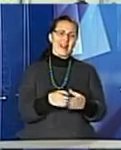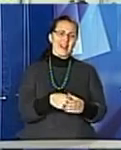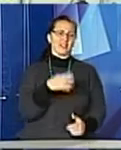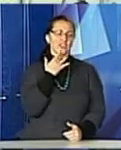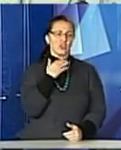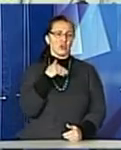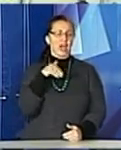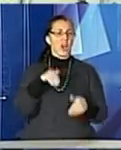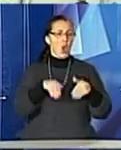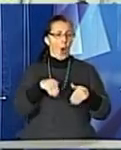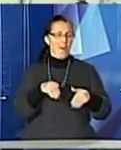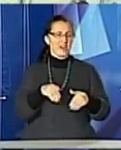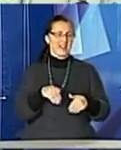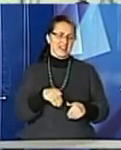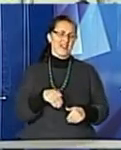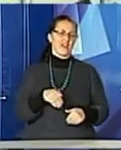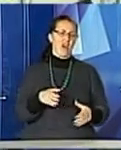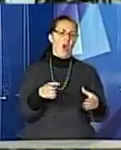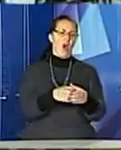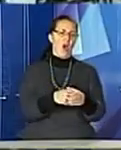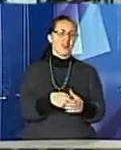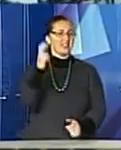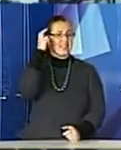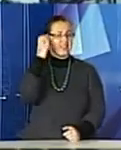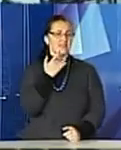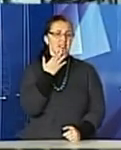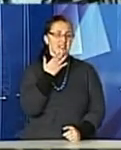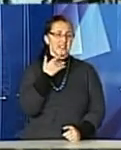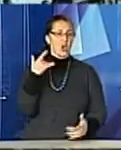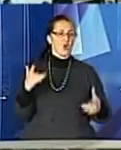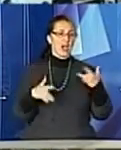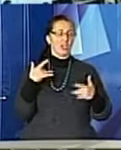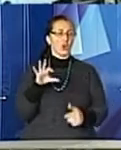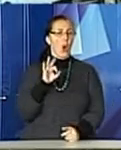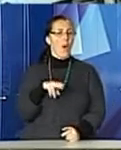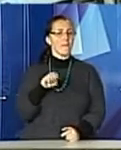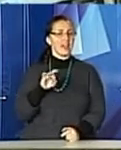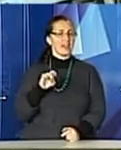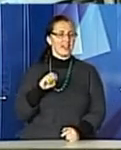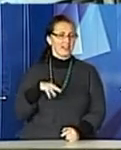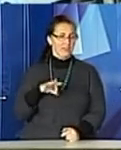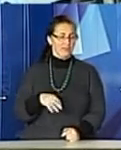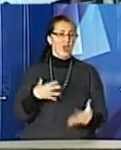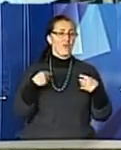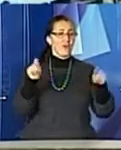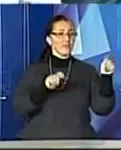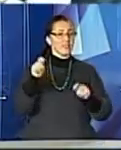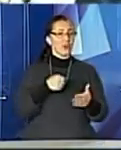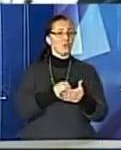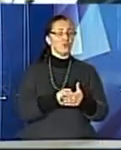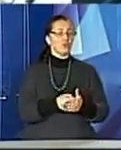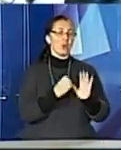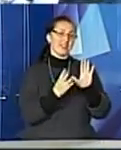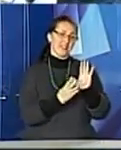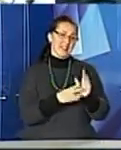та симфонічний оркестр Київського національного театру «Оперете». У Львові триватиме фестиваль до 19 листопада, а